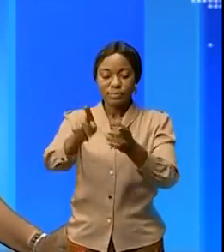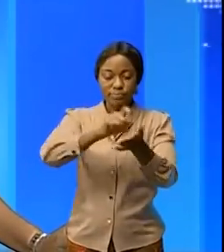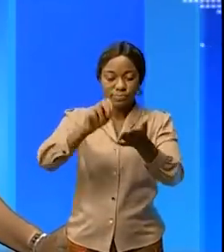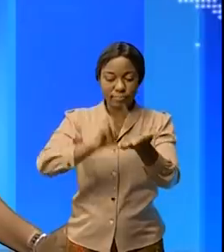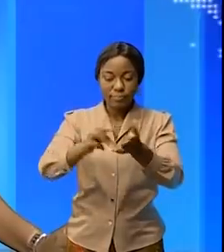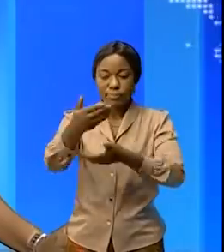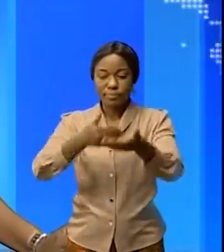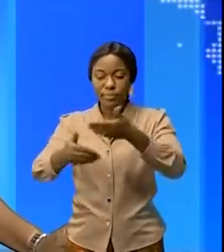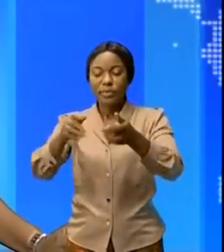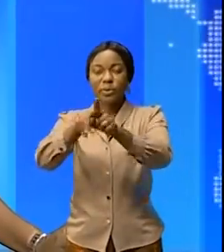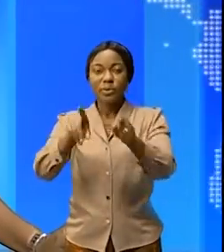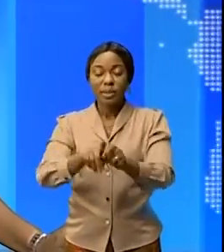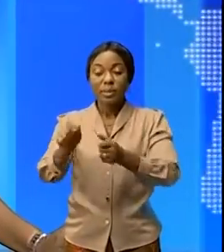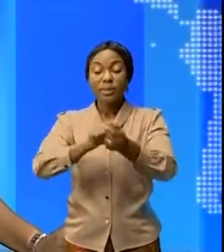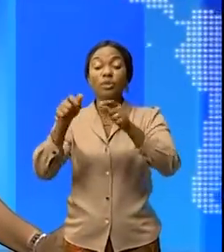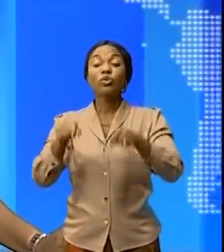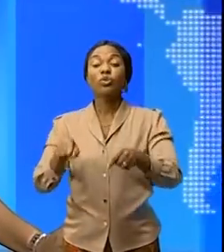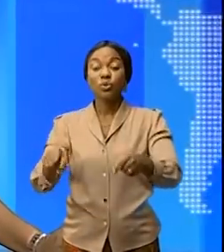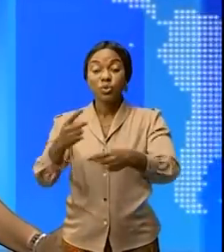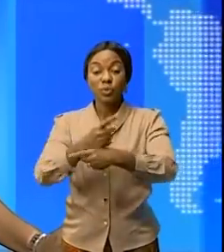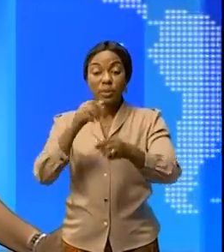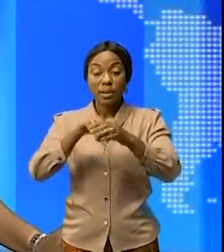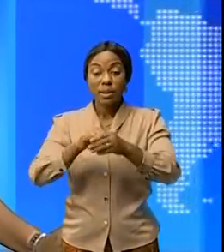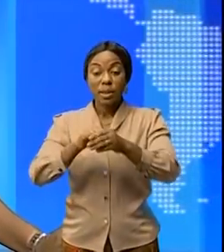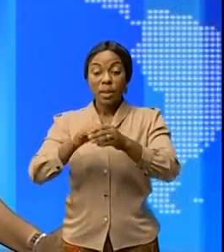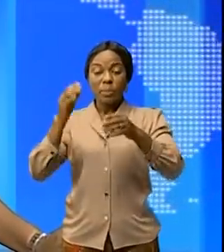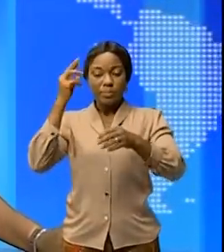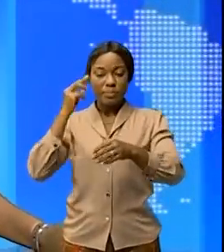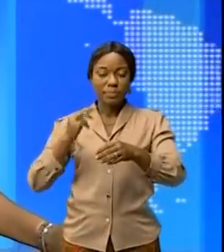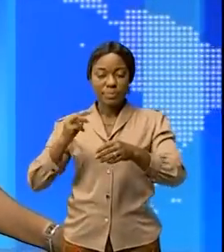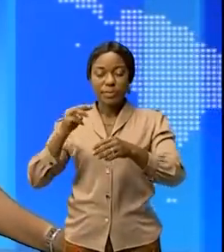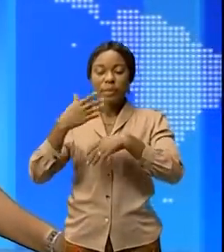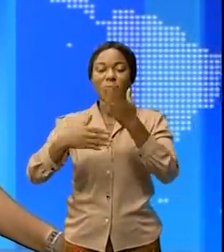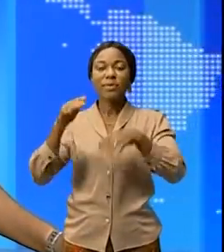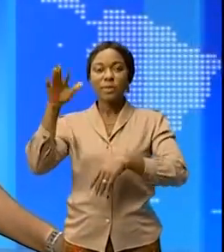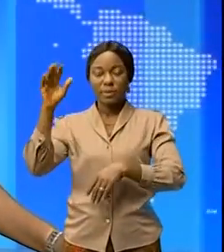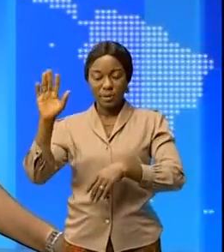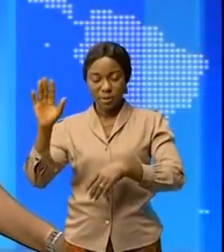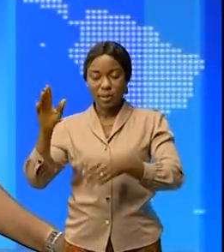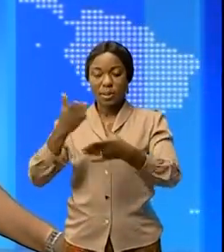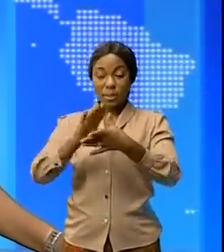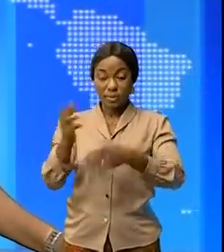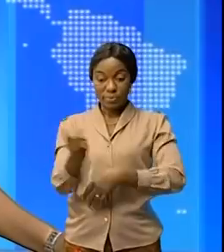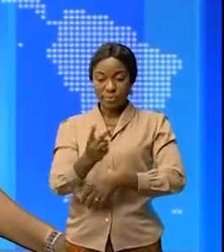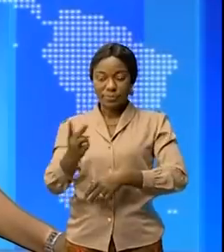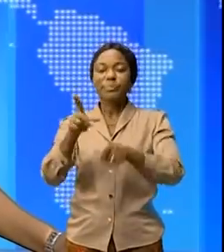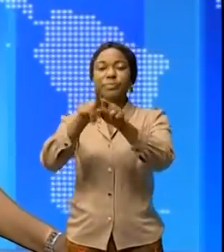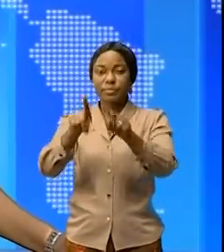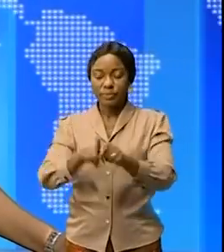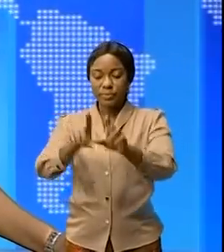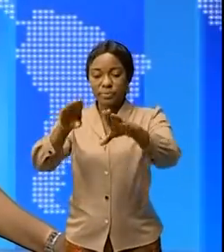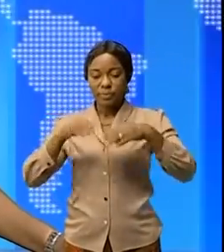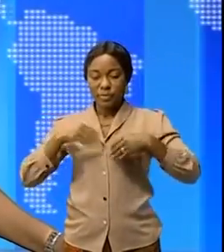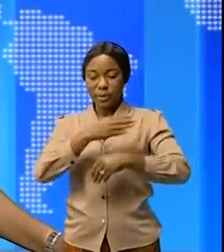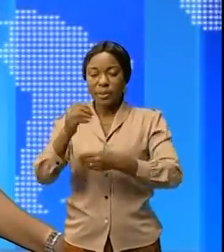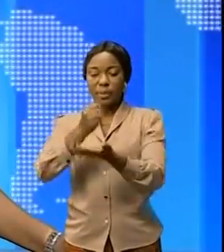'échange de notes a eu lieu aujourd'hui au ministère des Affaires étrangères, entre le vice-premier ministre et le des Affaires étrangères, Christophe Loutounoula, et l